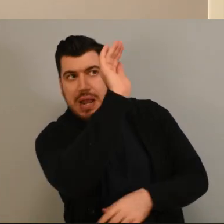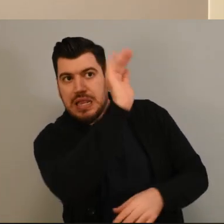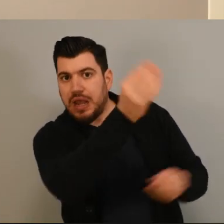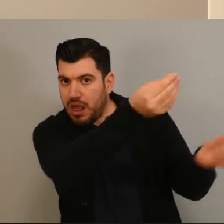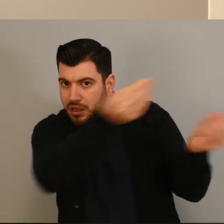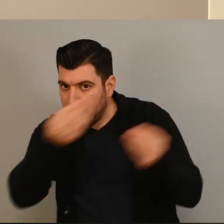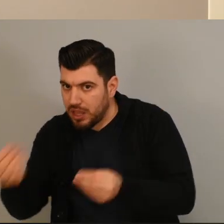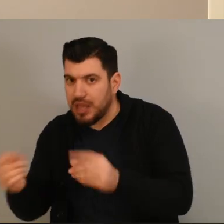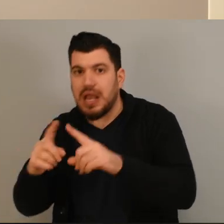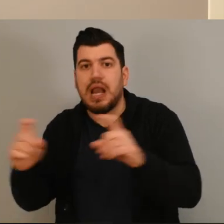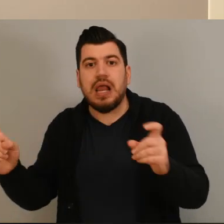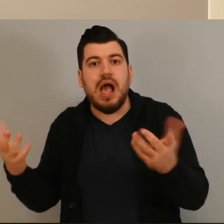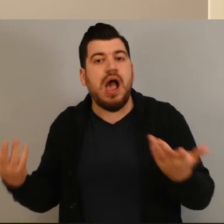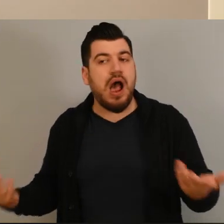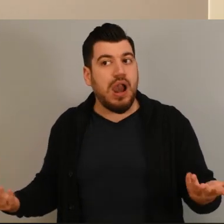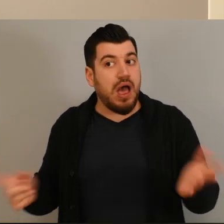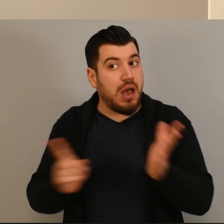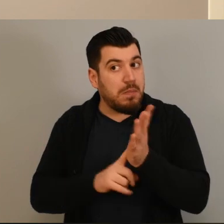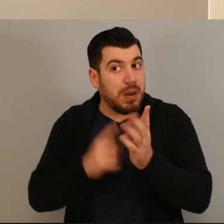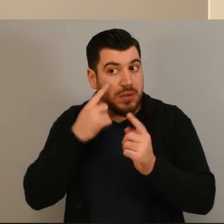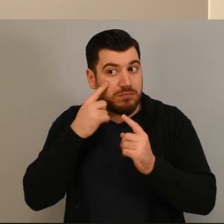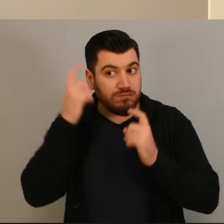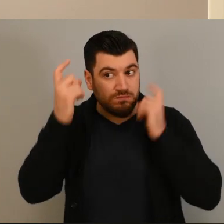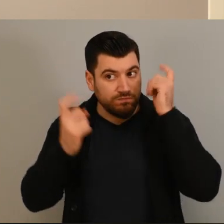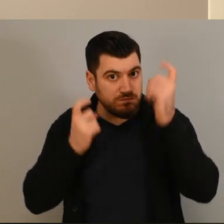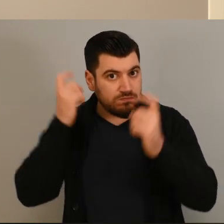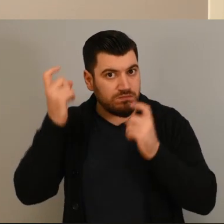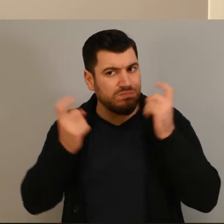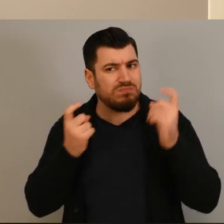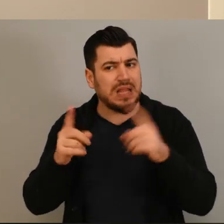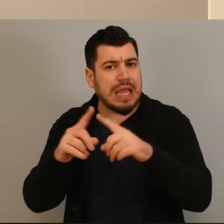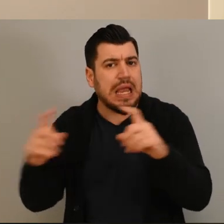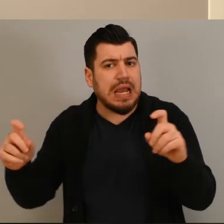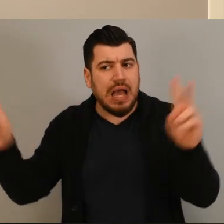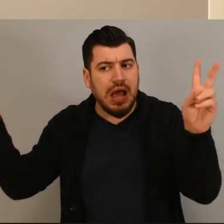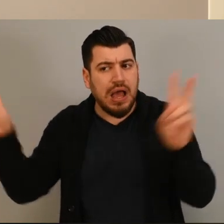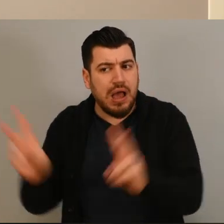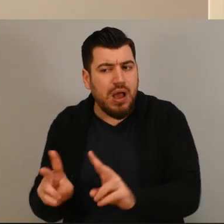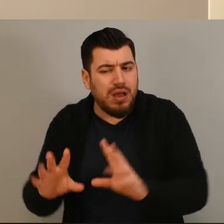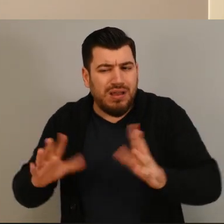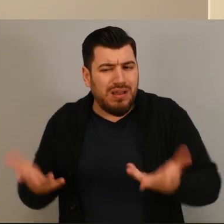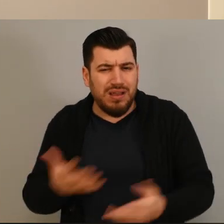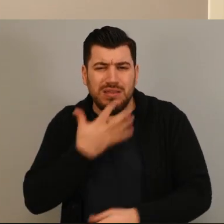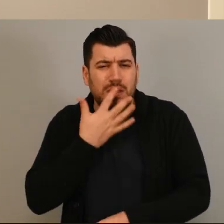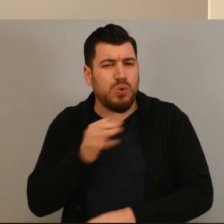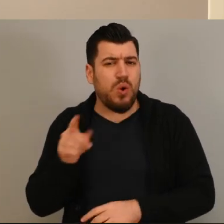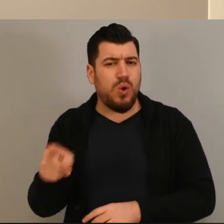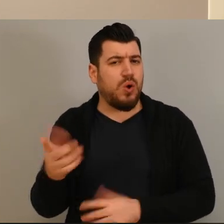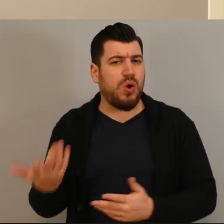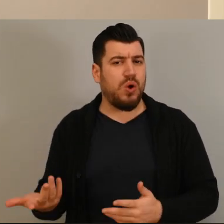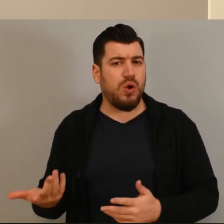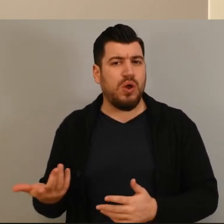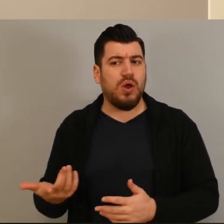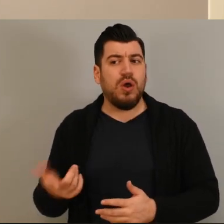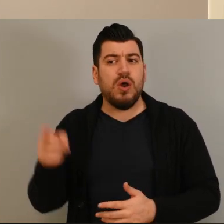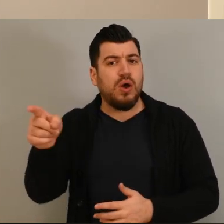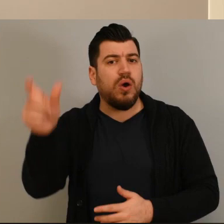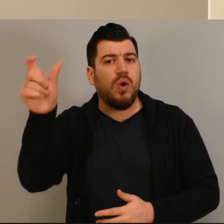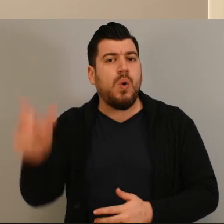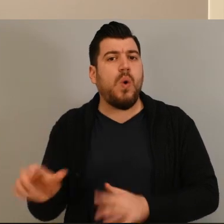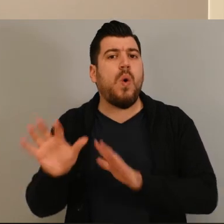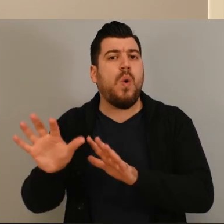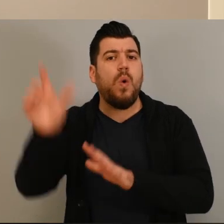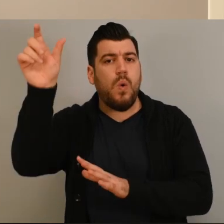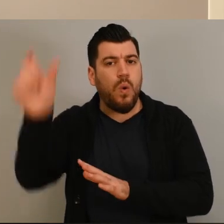παραγγελία υλικών, θα διορθωθεί. Πρέπει όμως κάποια στιγμή να βλέπουμε και πίσω από αυτού του είδους τις αναστατώσεις των ασθενών και τις καταγγελίες.